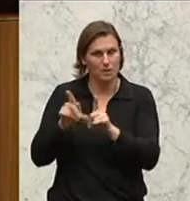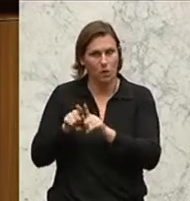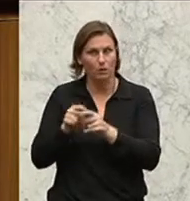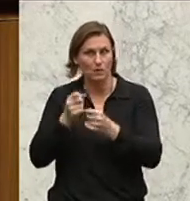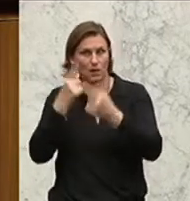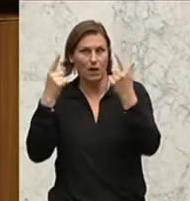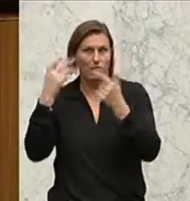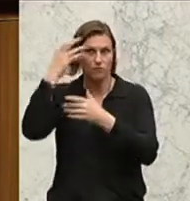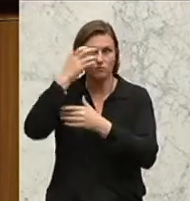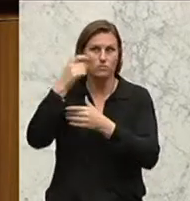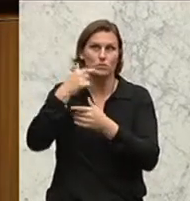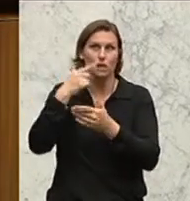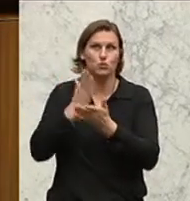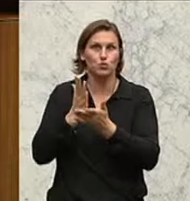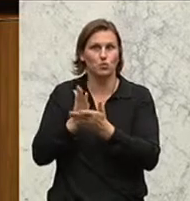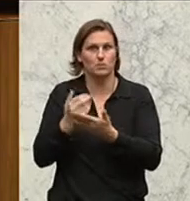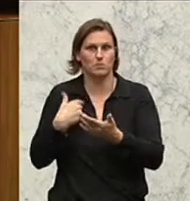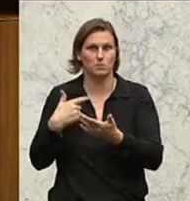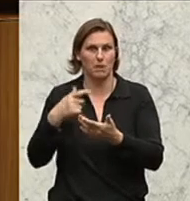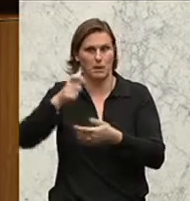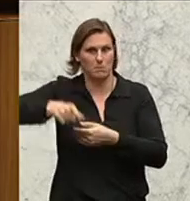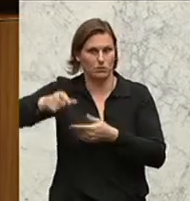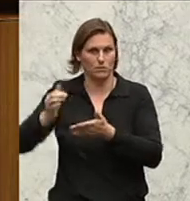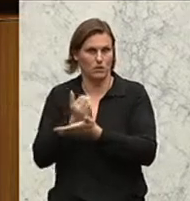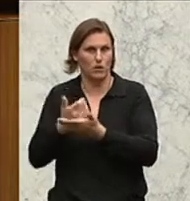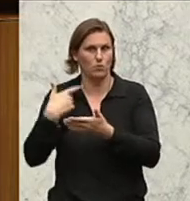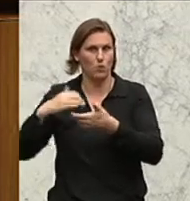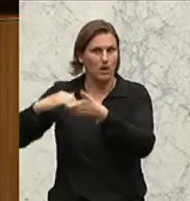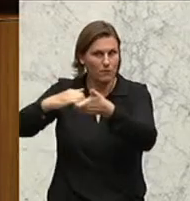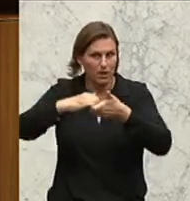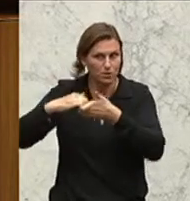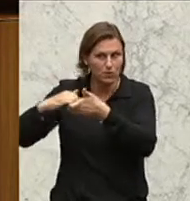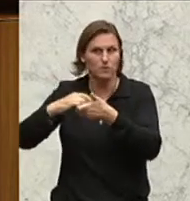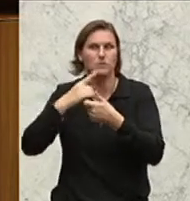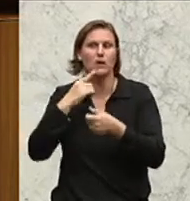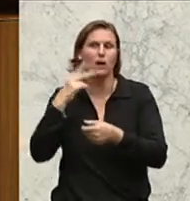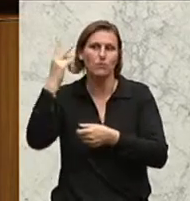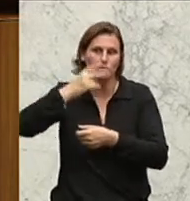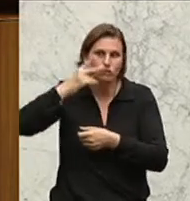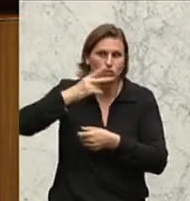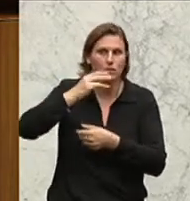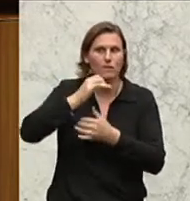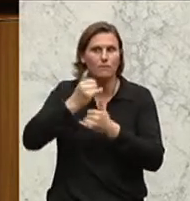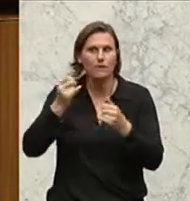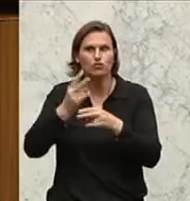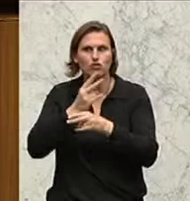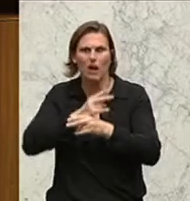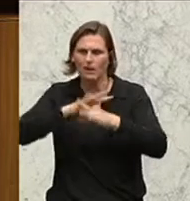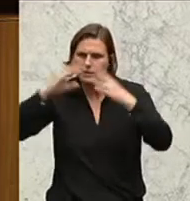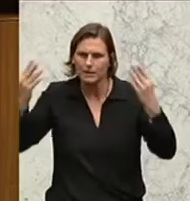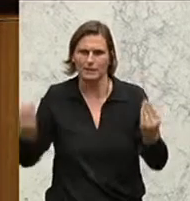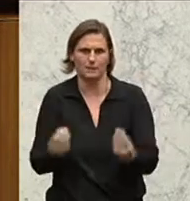hat. Und er sagt, ich vertrete meine Leute, schluss aus, passt da. Früher haben die Gewerkschaften so etwas wie auch ein Verständnis für das Staatsganze gehabt, für das Gesamte.